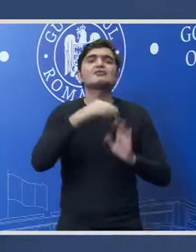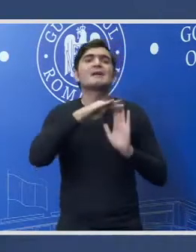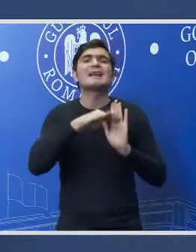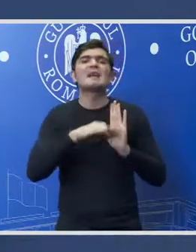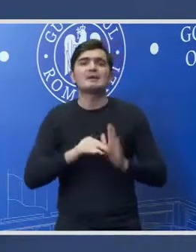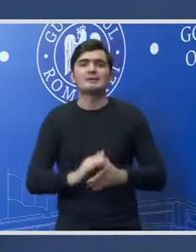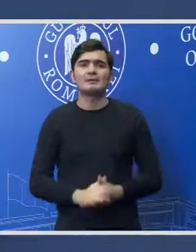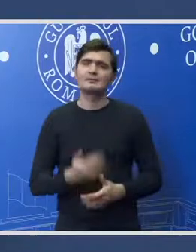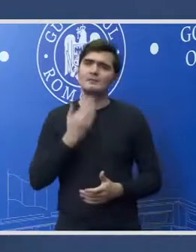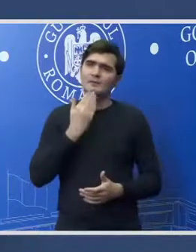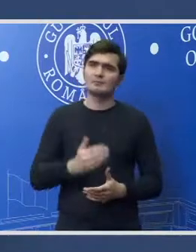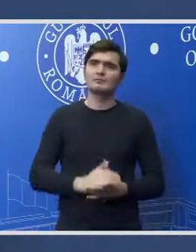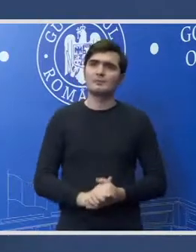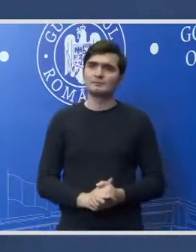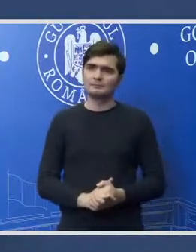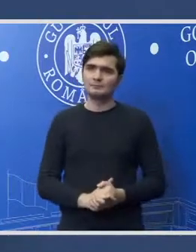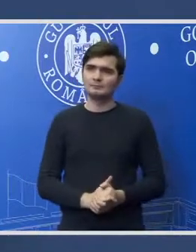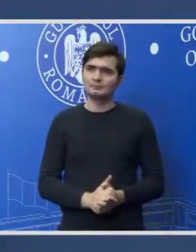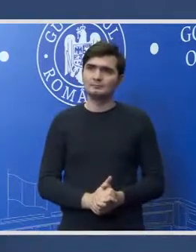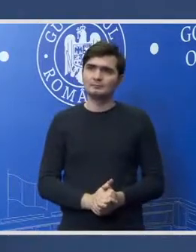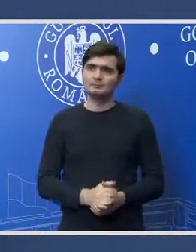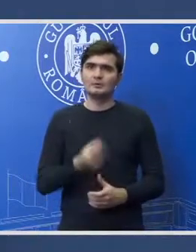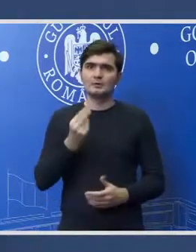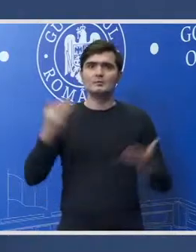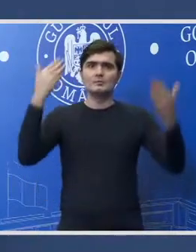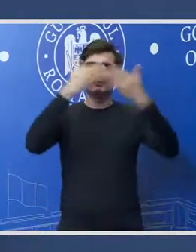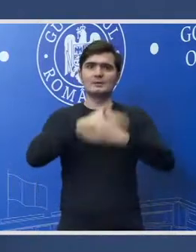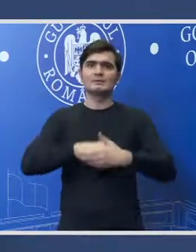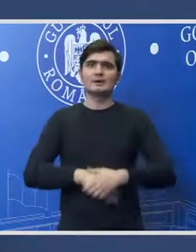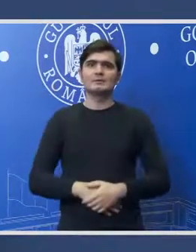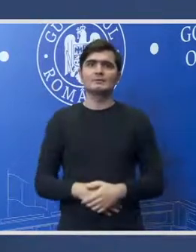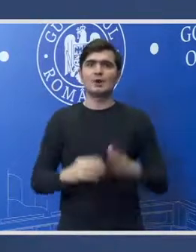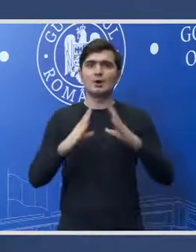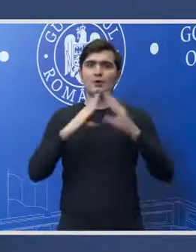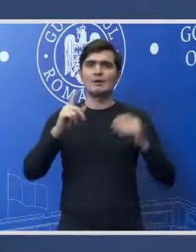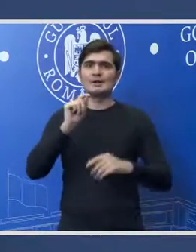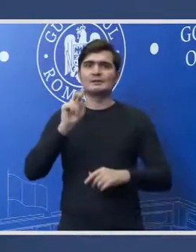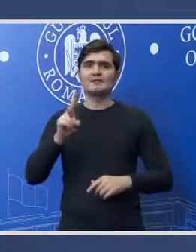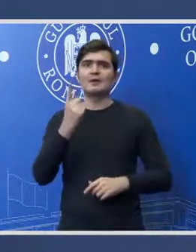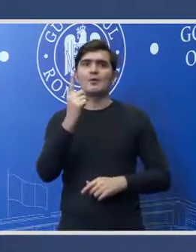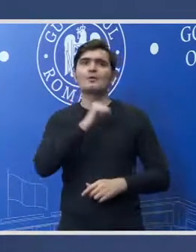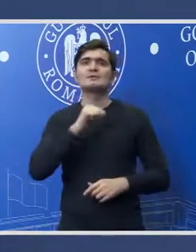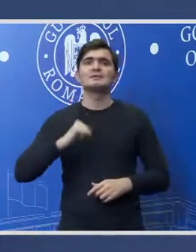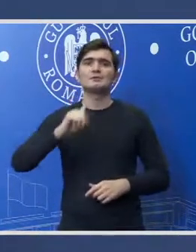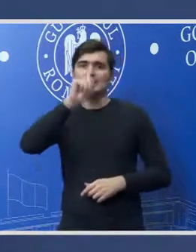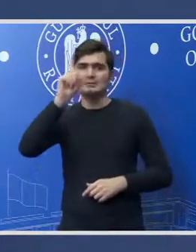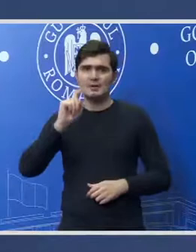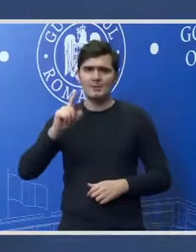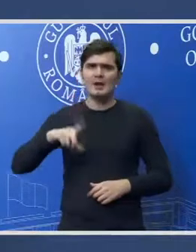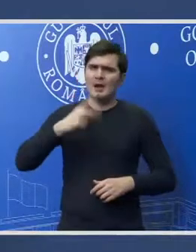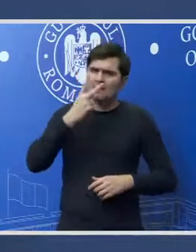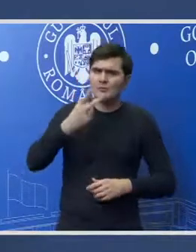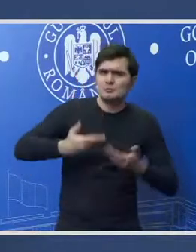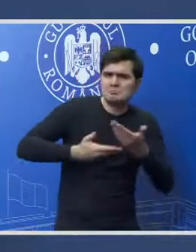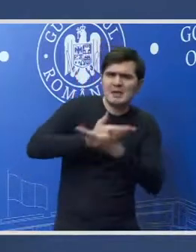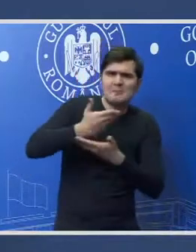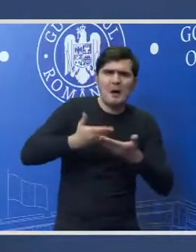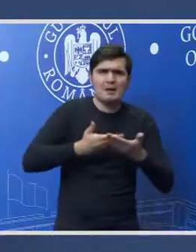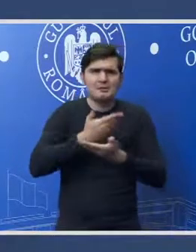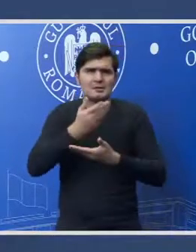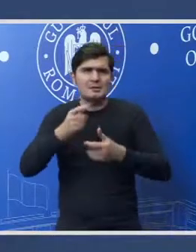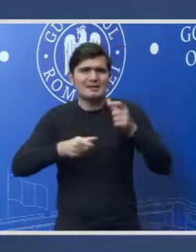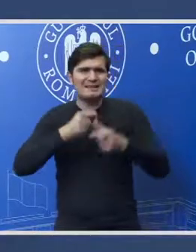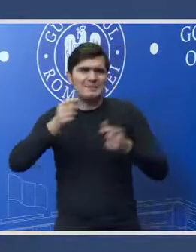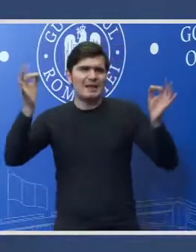Mulțumesc. Sigur, vă mulțumesc. Bună seara, Marina Cioacă România TV aș avea o singură întrebare. Este o întreagă dezbatere în spațiul public privind